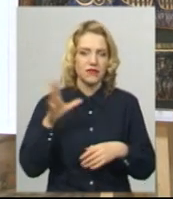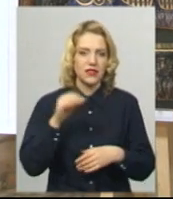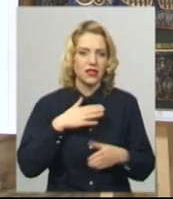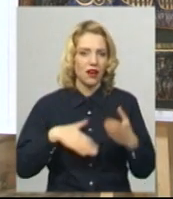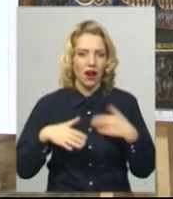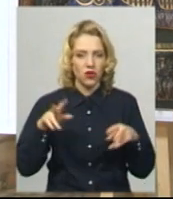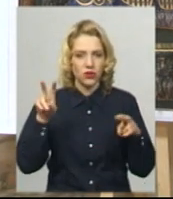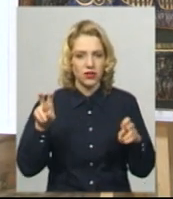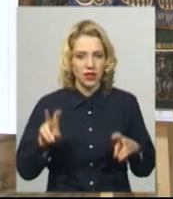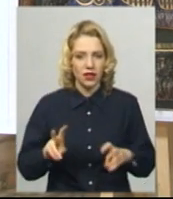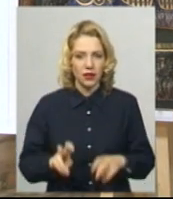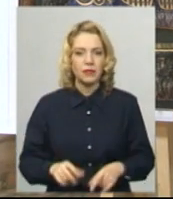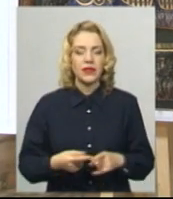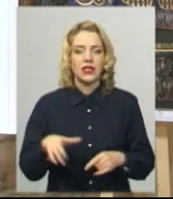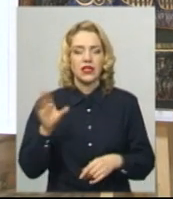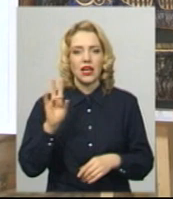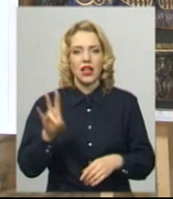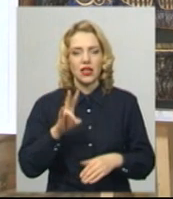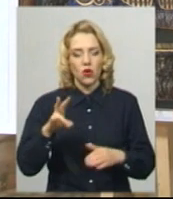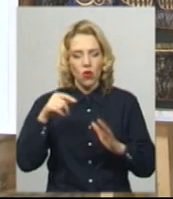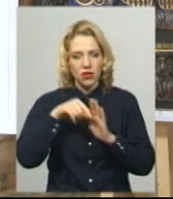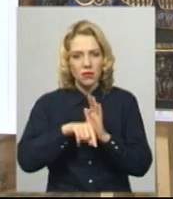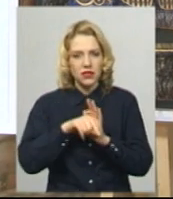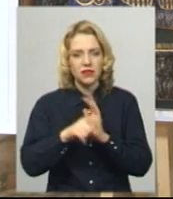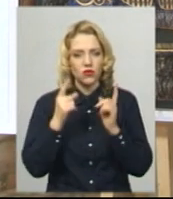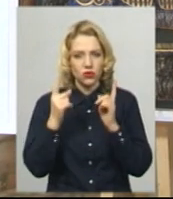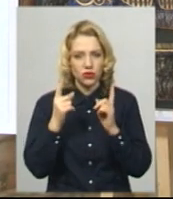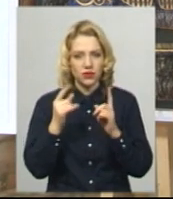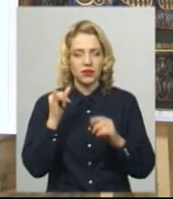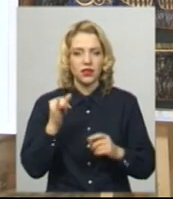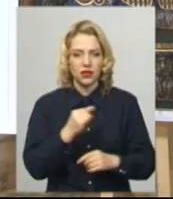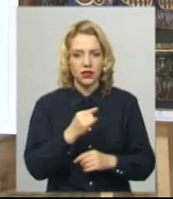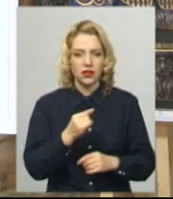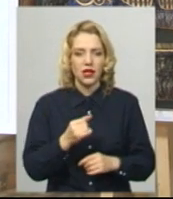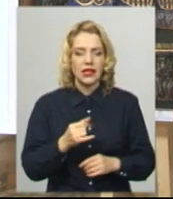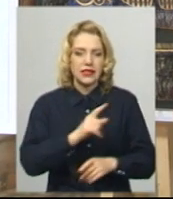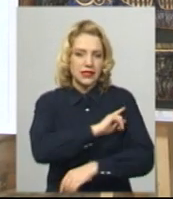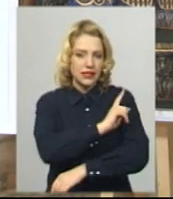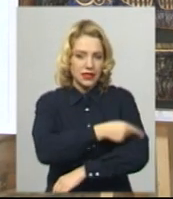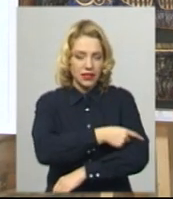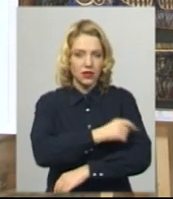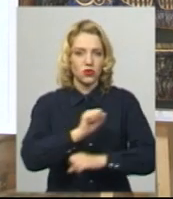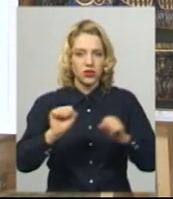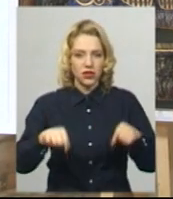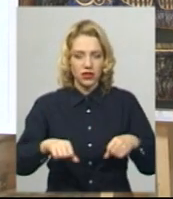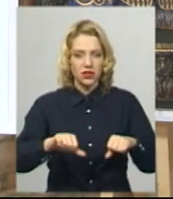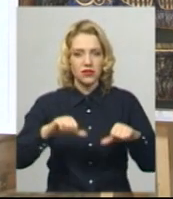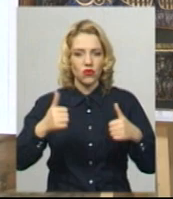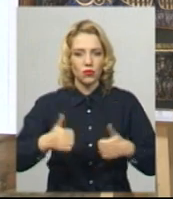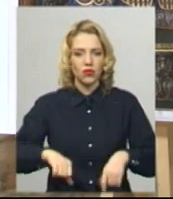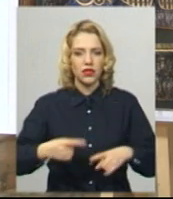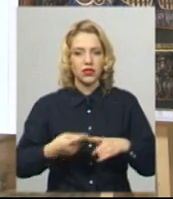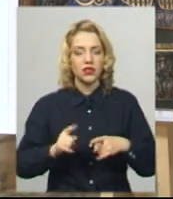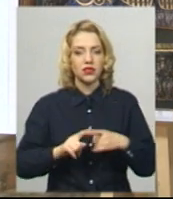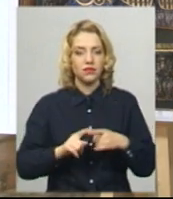має велике глибоке змістовне навантаження і велику силу і здатність формувати ці